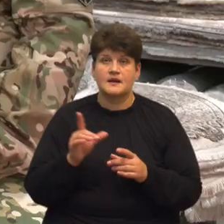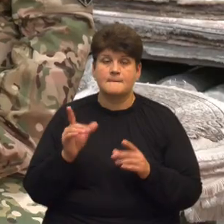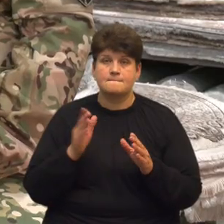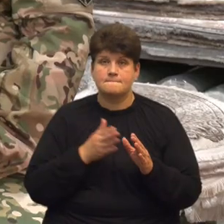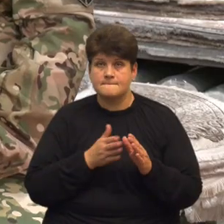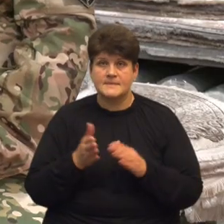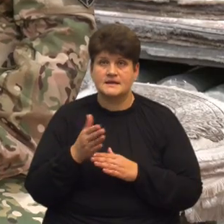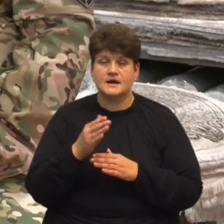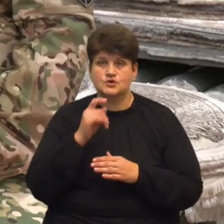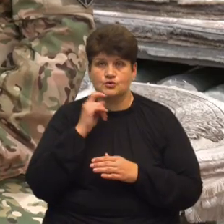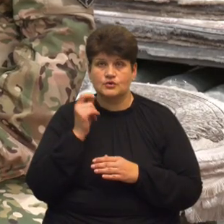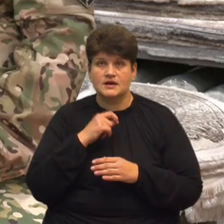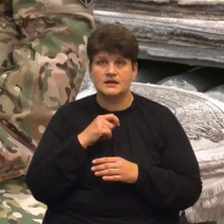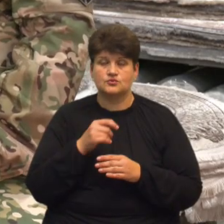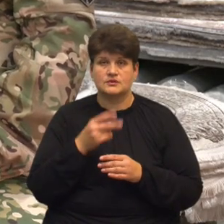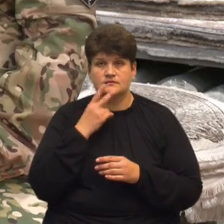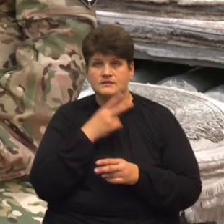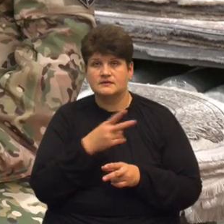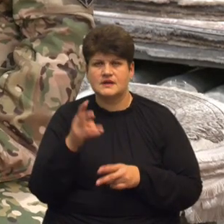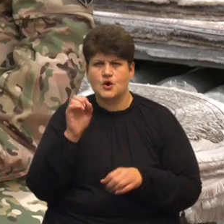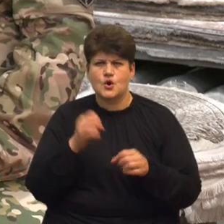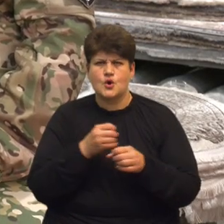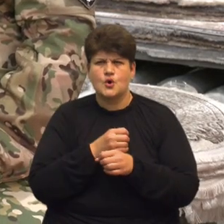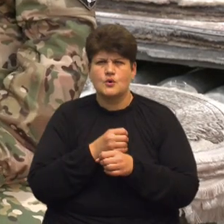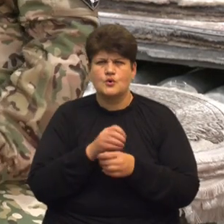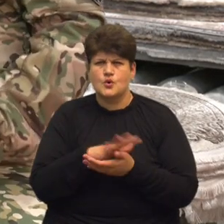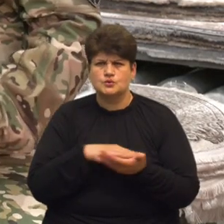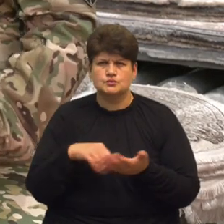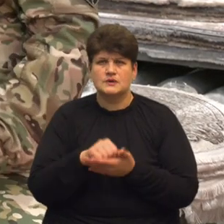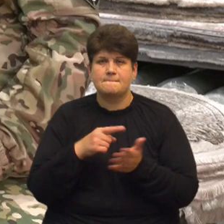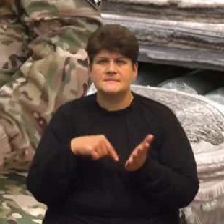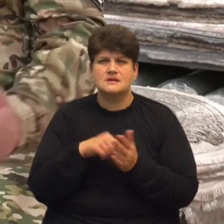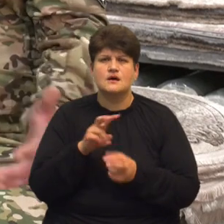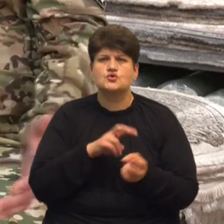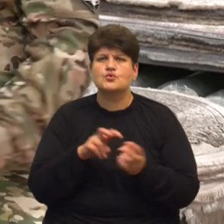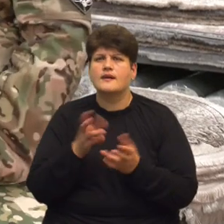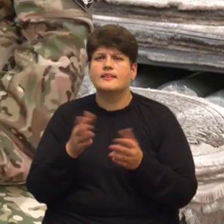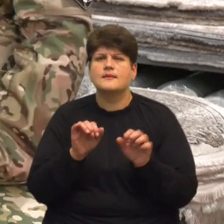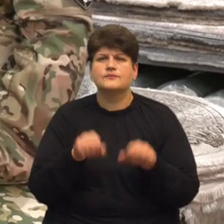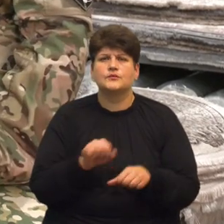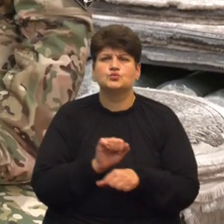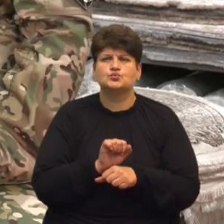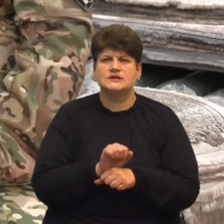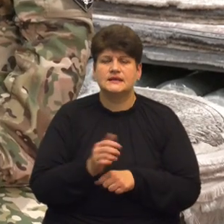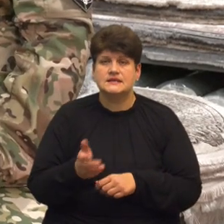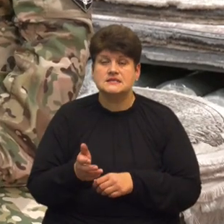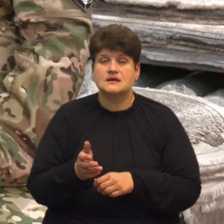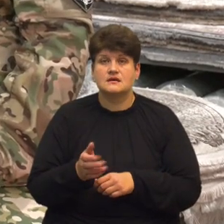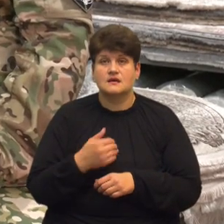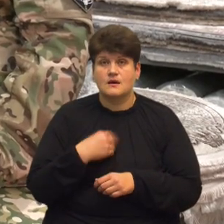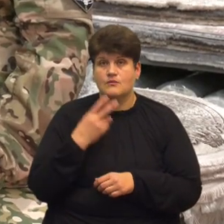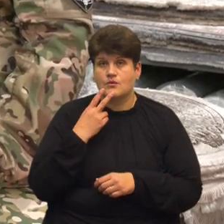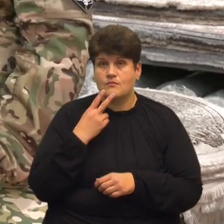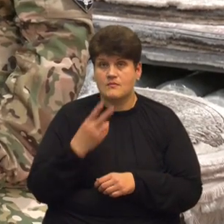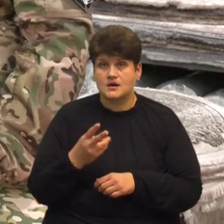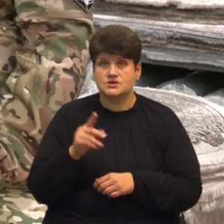вже на сході розбомблені міста Ми шукали, де нам треба зупинитися І тоді я вже побачив